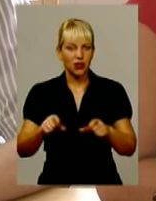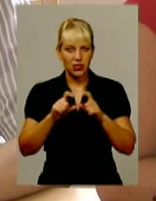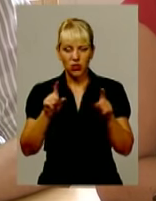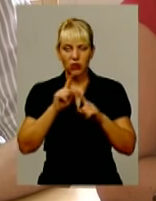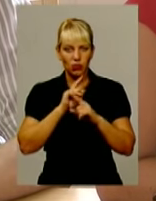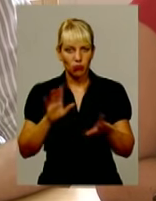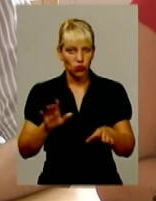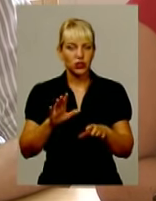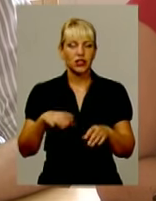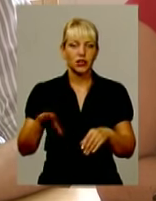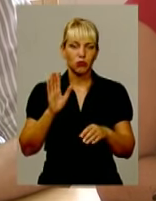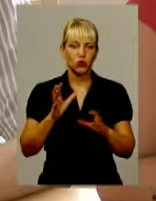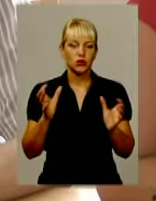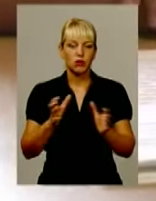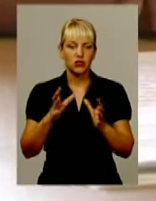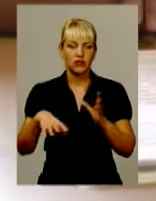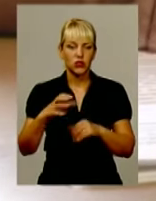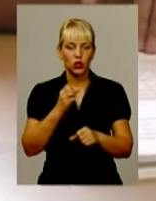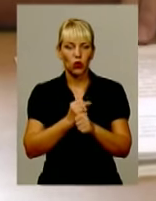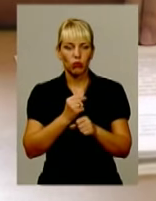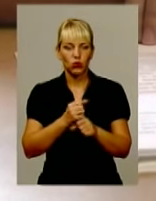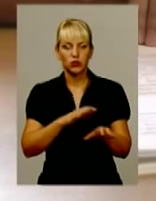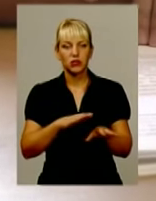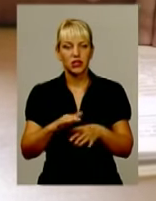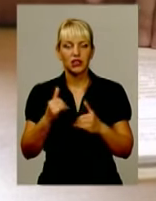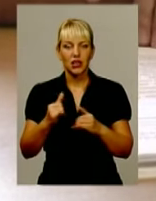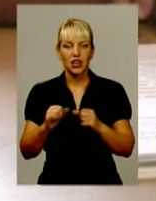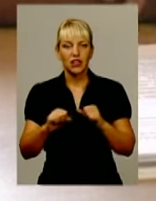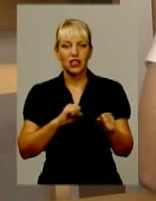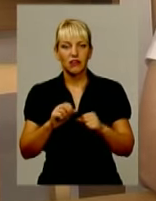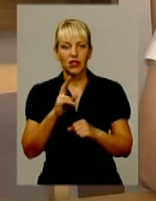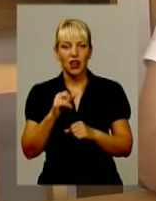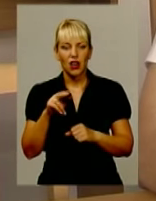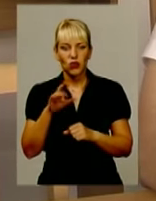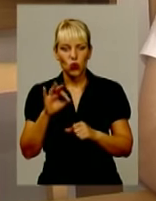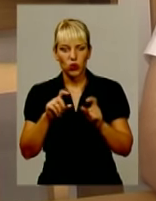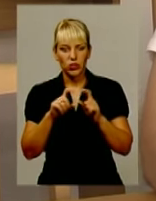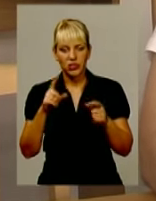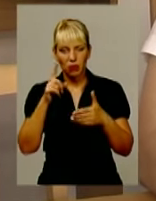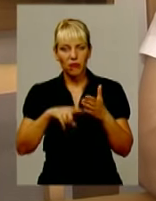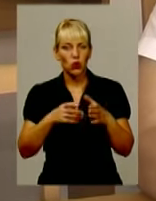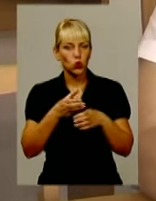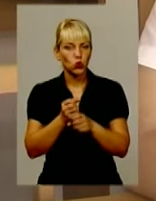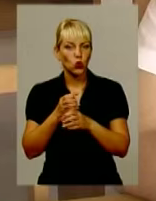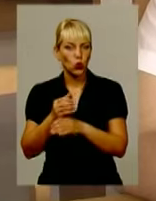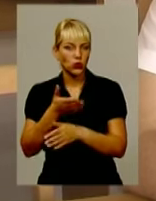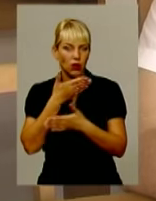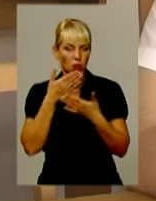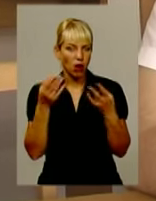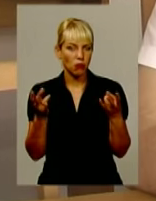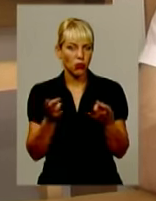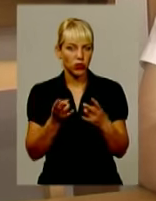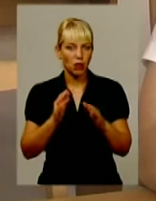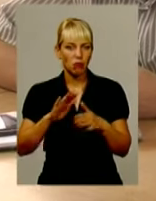збережені усі робочі місця. Нинішній керівник кардіо-диспансеру запевняє, ускороченні немає жодної потреби. Після